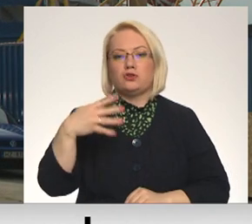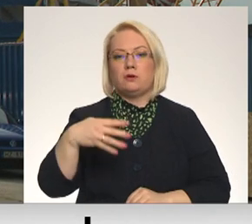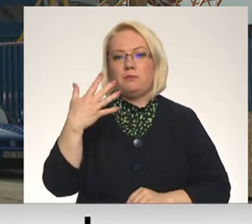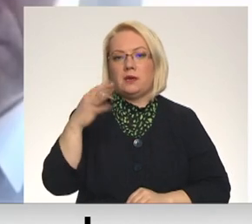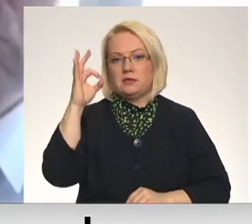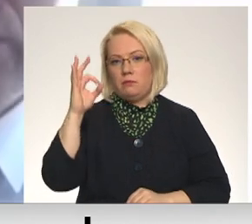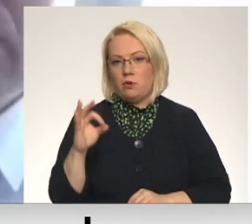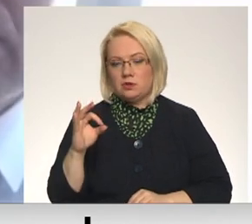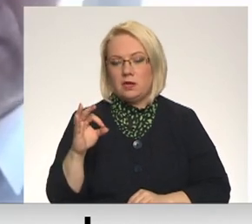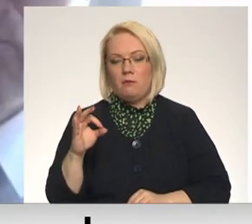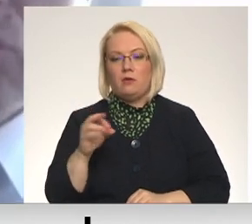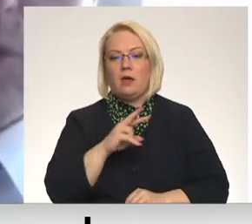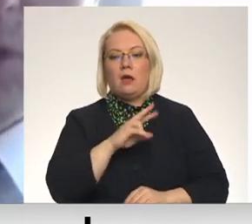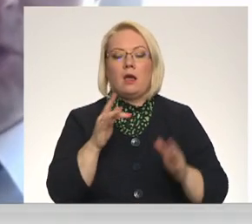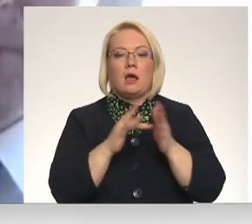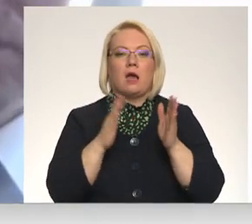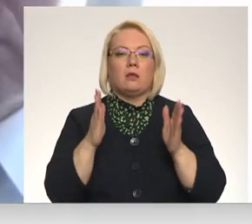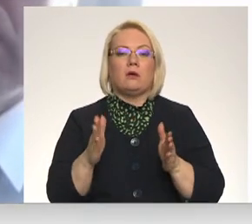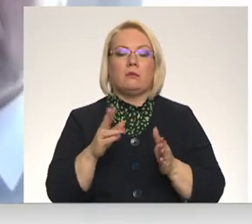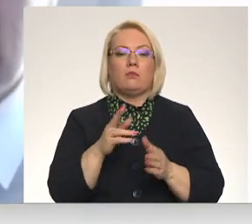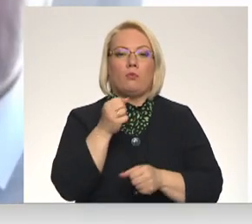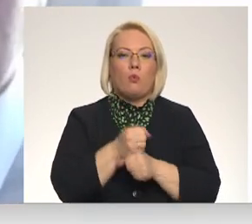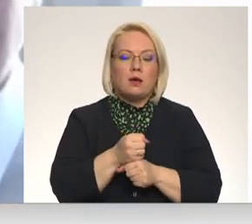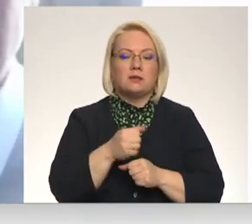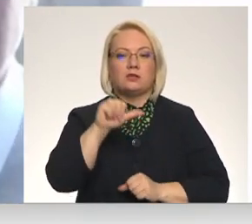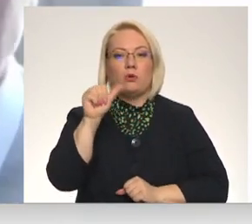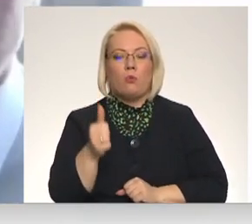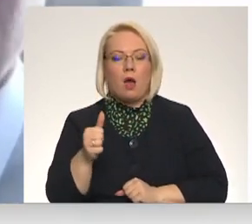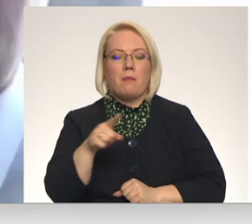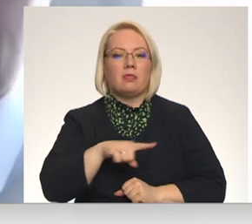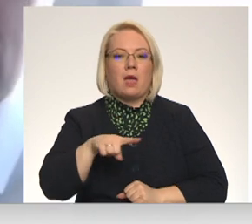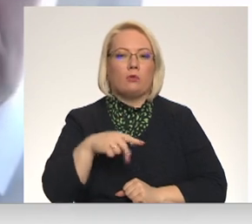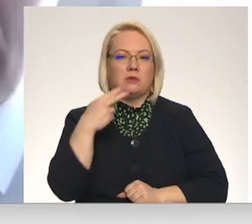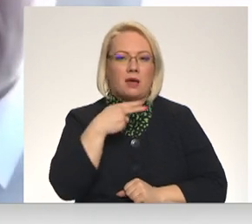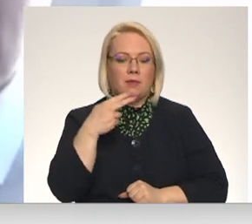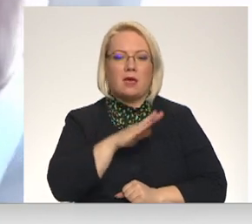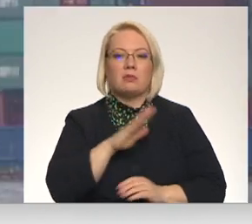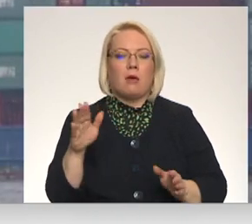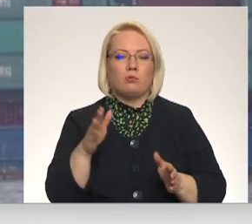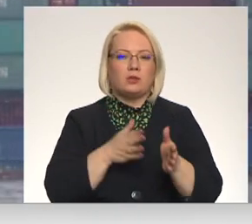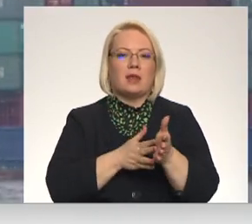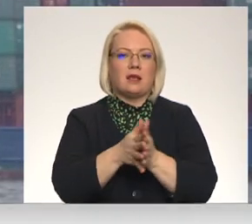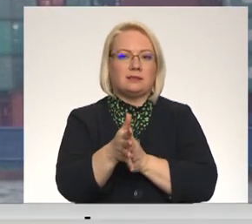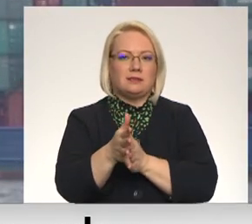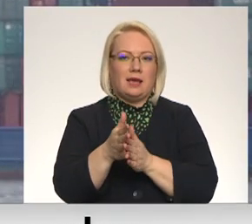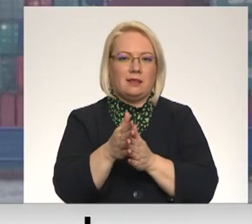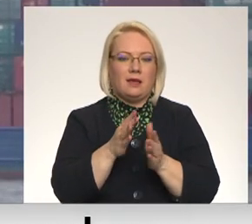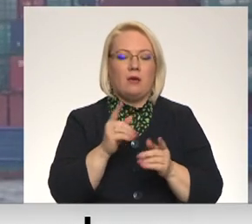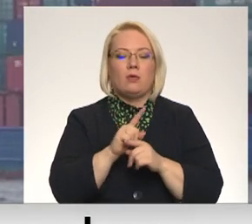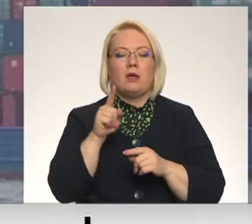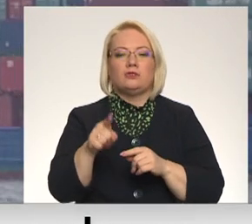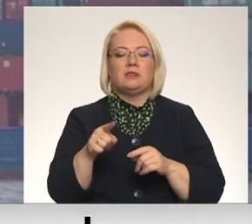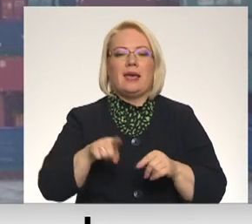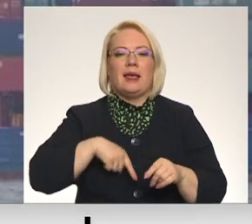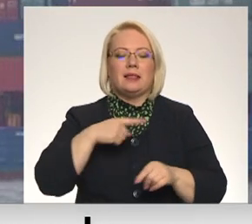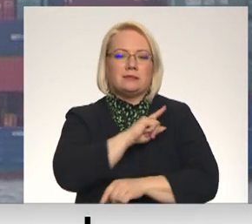Kas būs osta, kāda būs osta sloma tautsēmniecībā, ja nebūs šis tranzīta kordos. Sēmas ilgtspējīgs attīstības